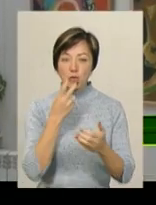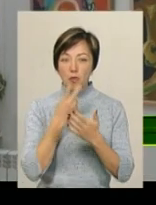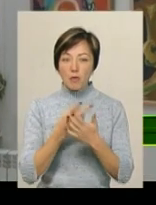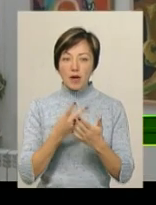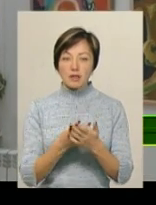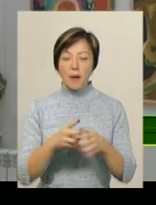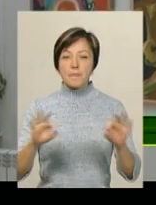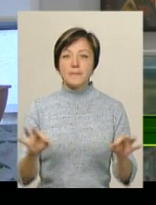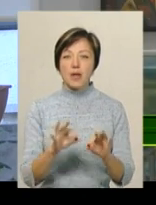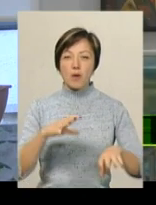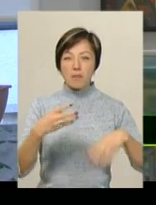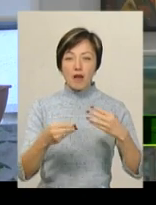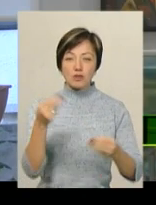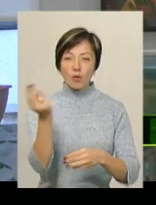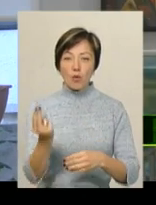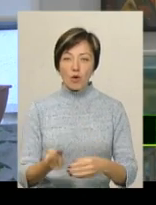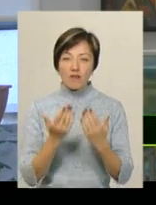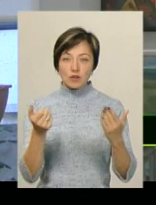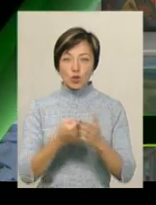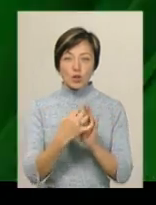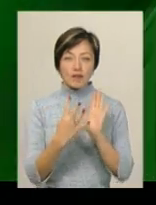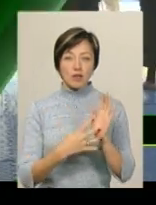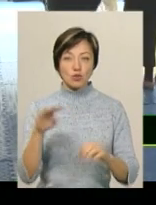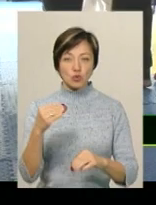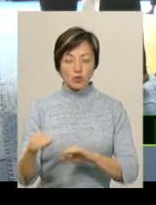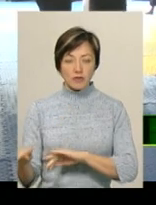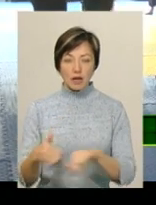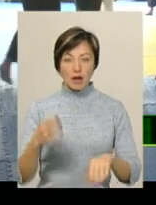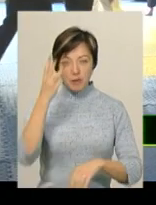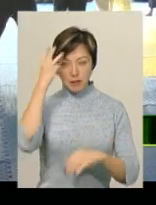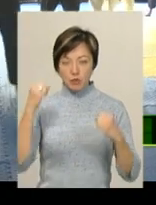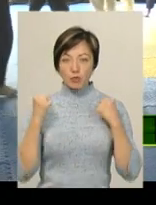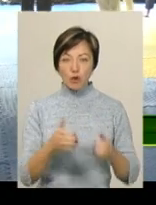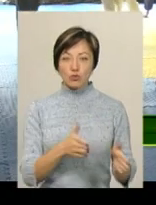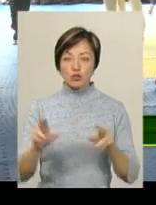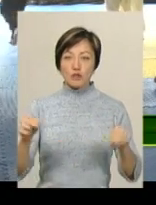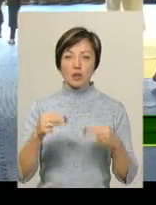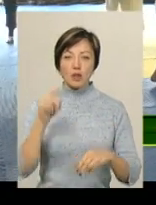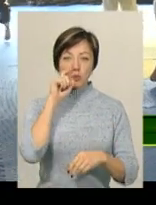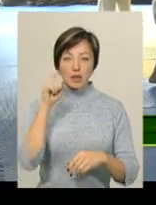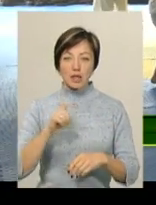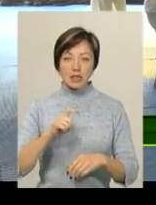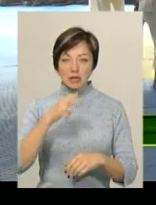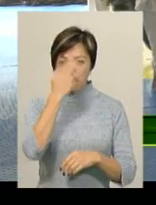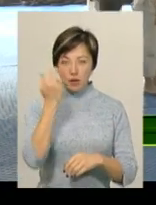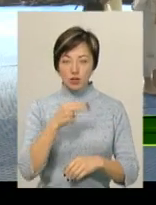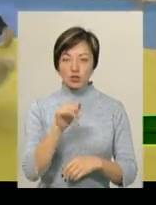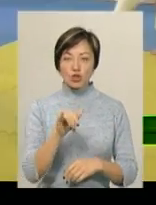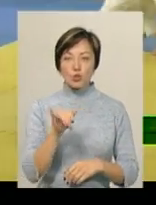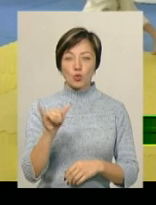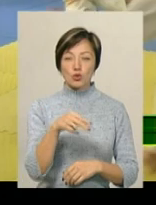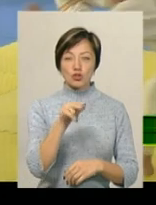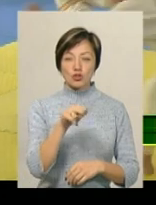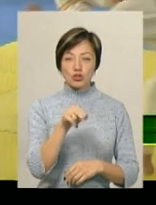пластики і кольору. Виставка діятиме до 19 жовтня. Хмельницькі спортсмени готуються до чемпіонату України з бразильського джиу-джитсу.